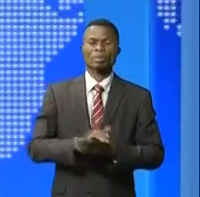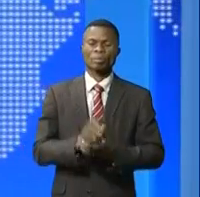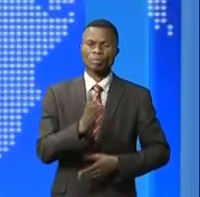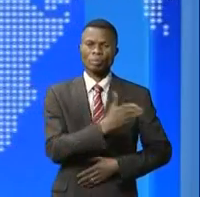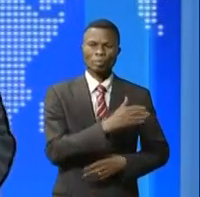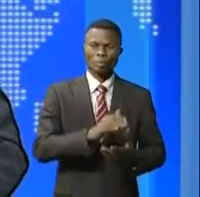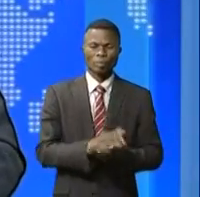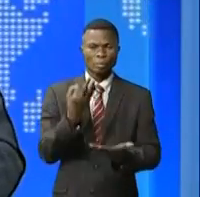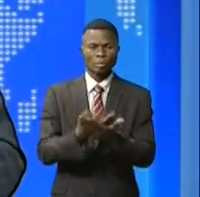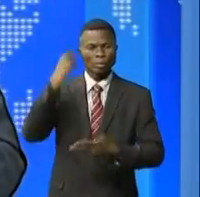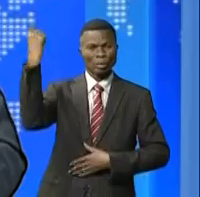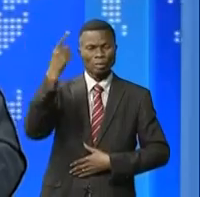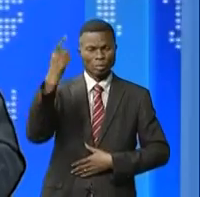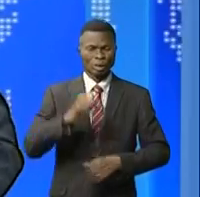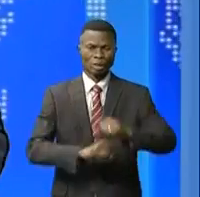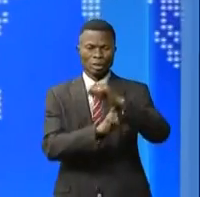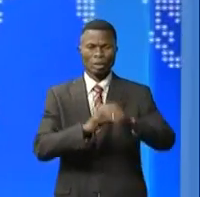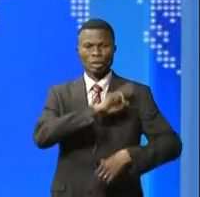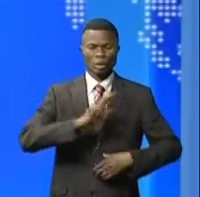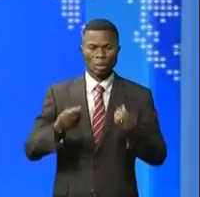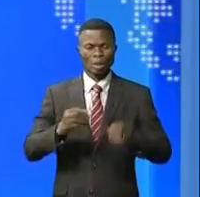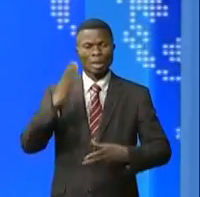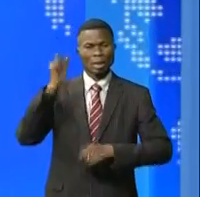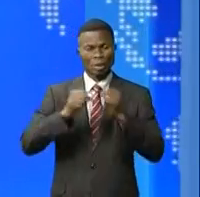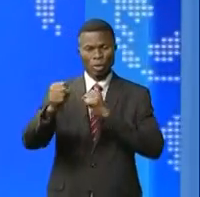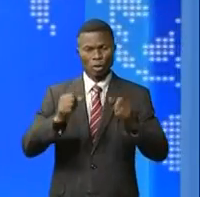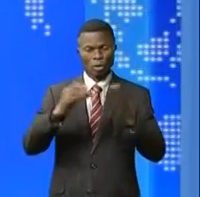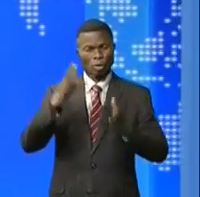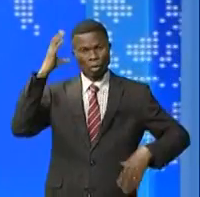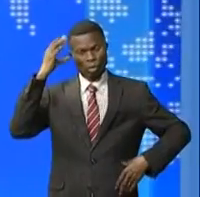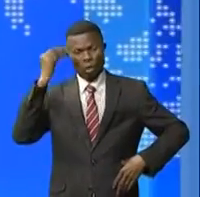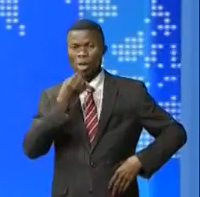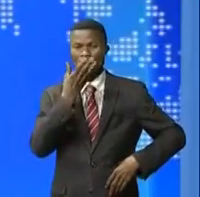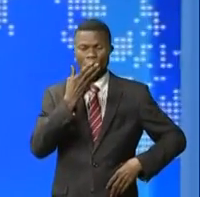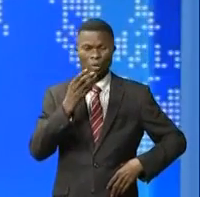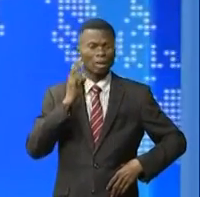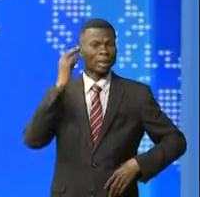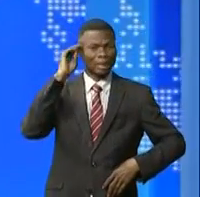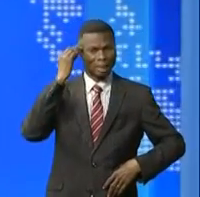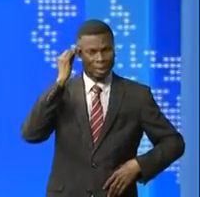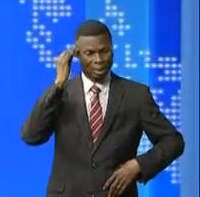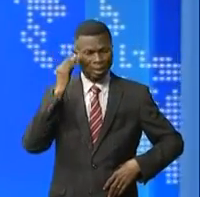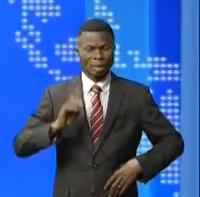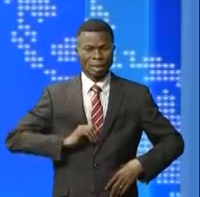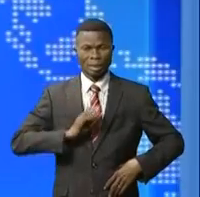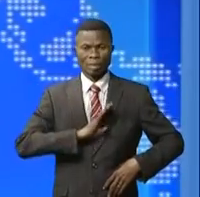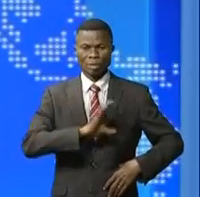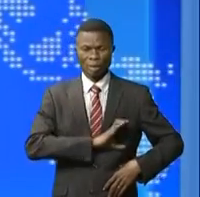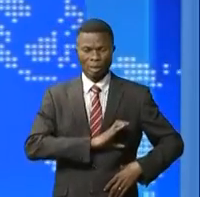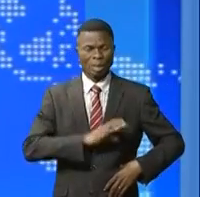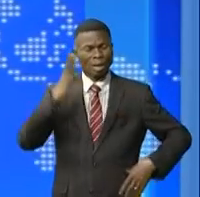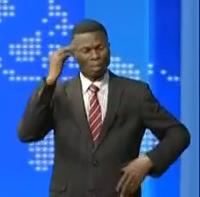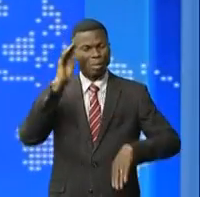le fonds mondial accompagne la RDC dans la lutte contre les maladies telles que le VIH sida la tuberculose et les